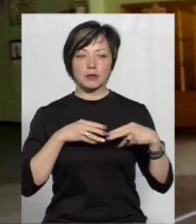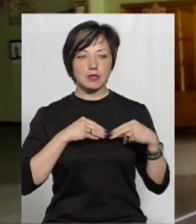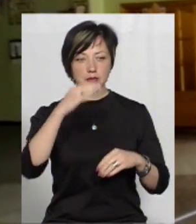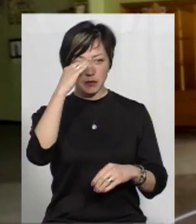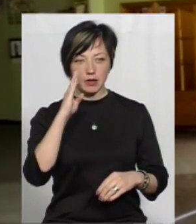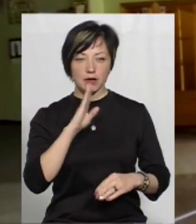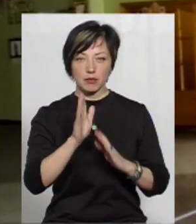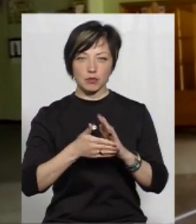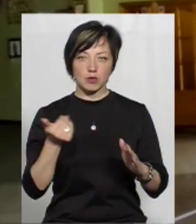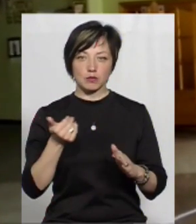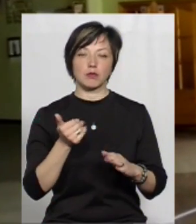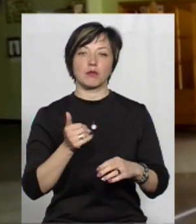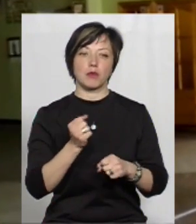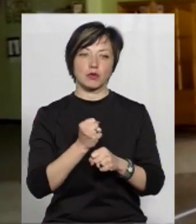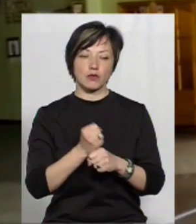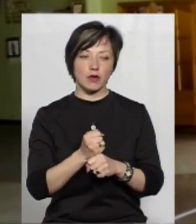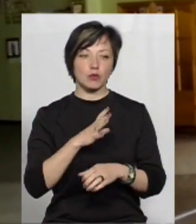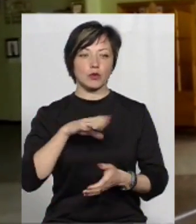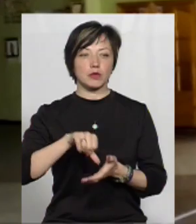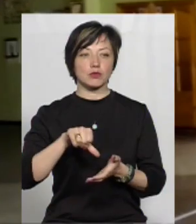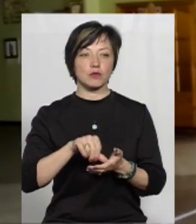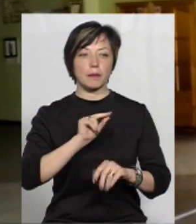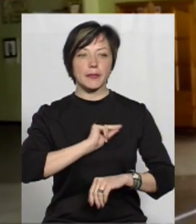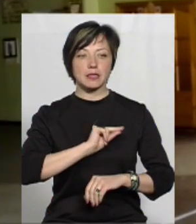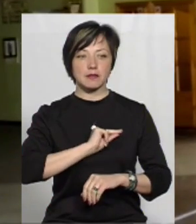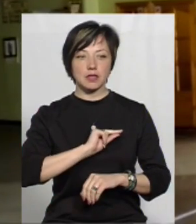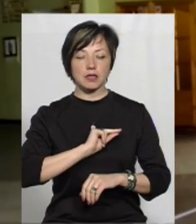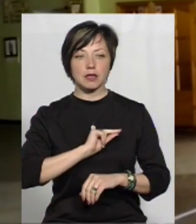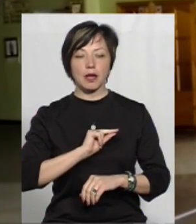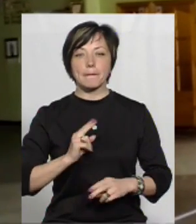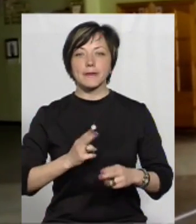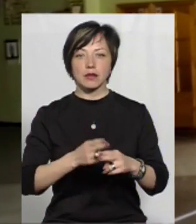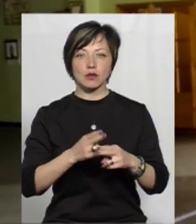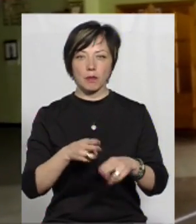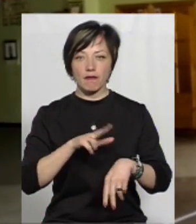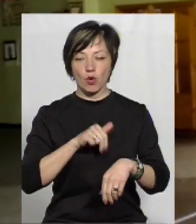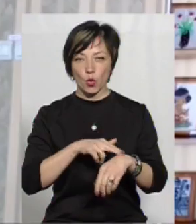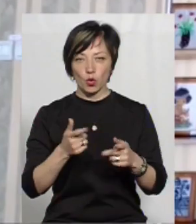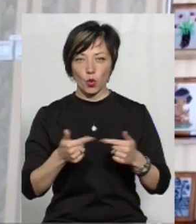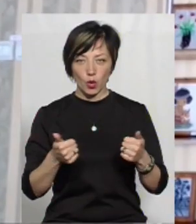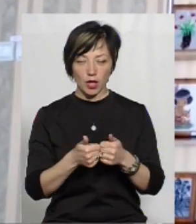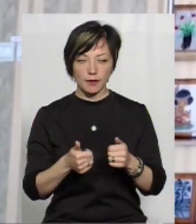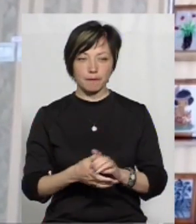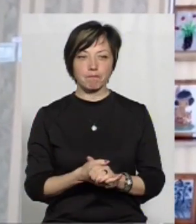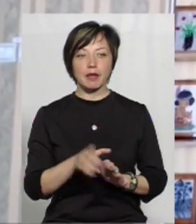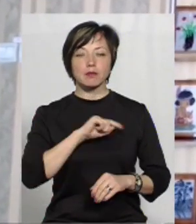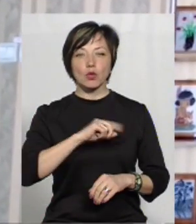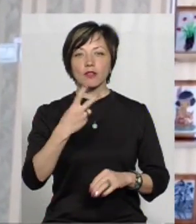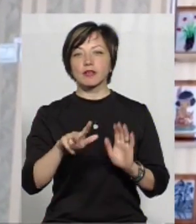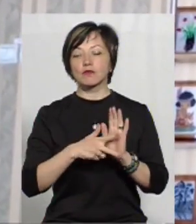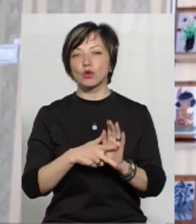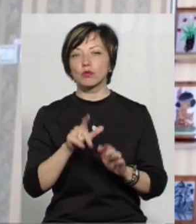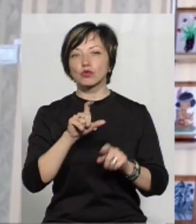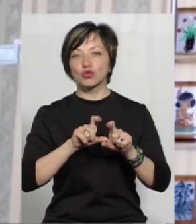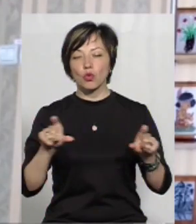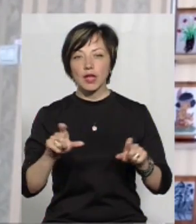покликавши попрацювали, разом були присутні працівники іменіальної служби, правоохоронних органів. Психолог 28 НВО